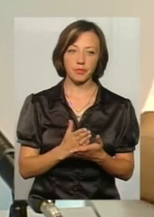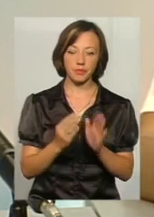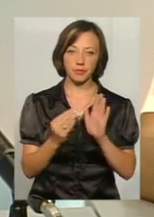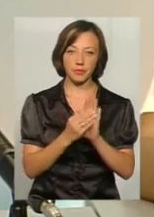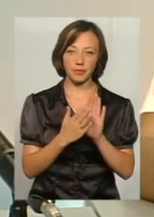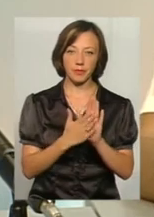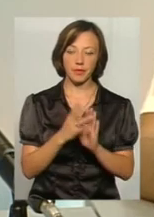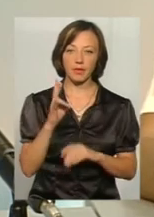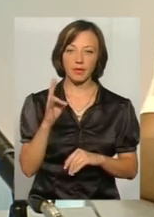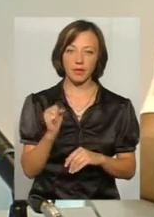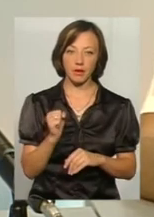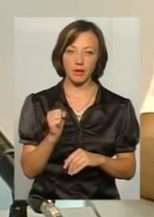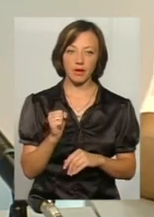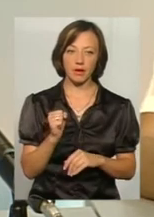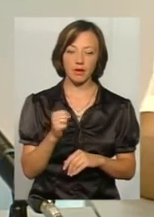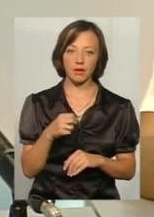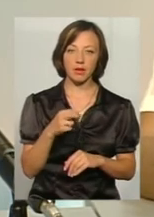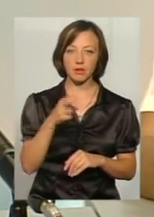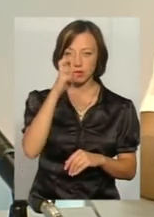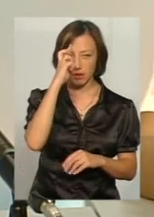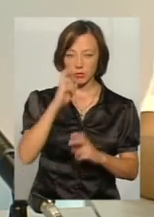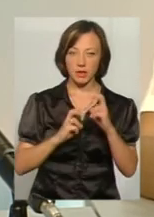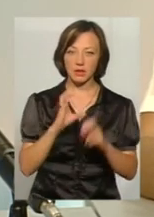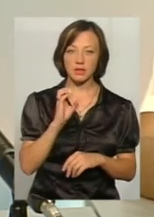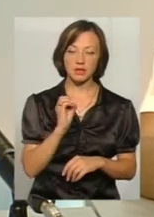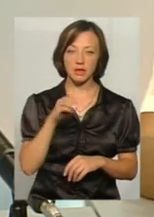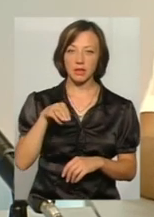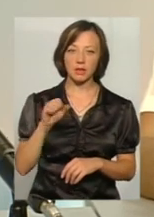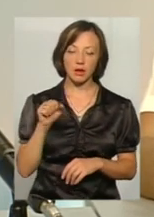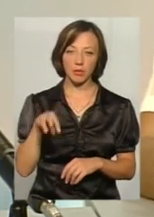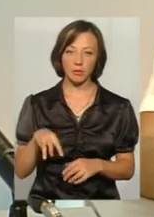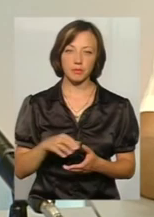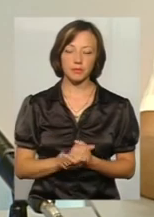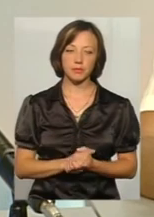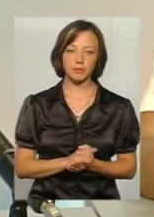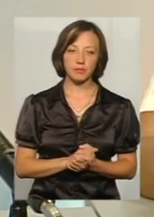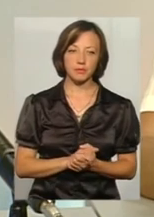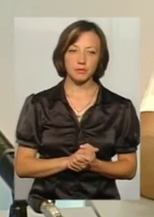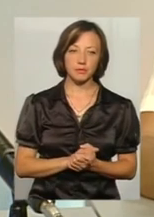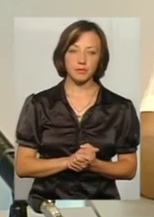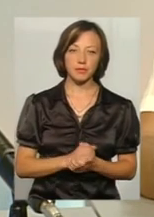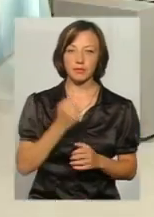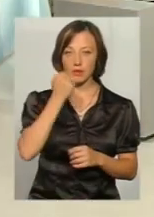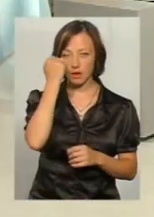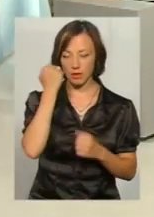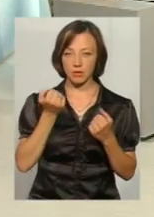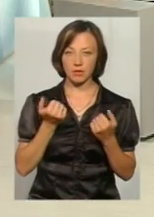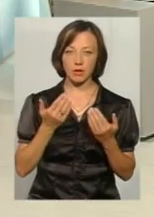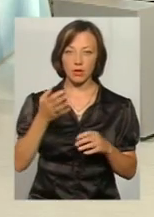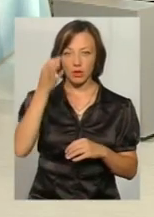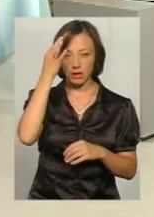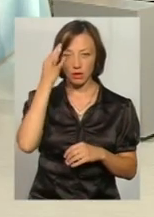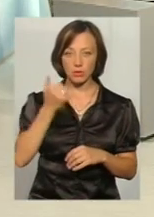на ДПС «Там». Або безпосередньо на сайті ДПС «Там». Дякую. Хочу